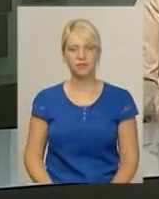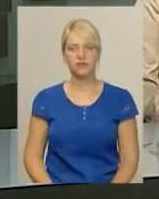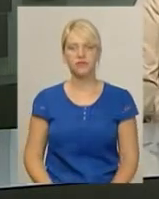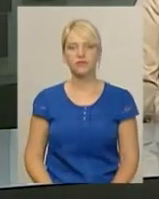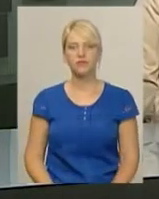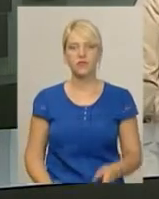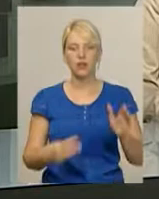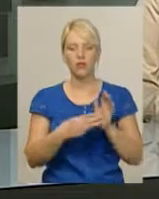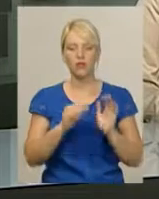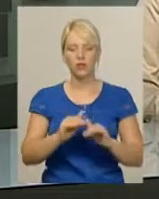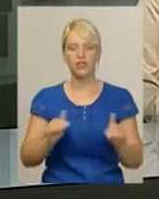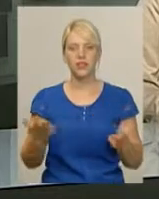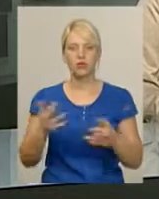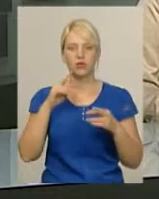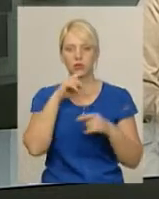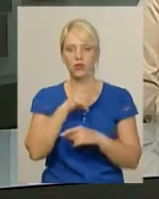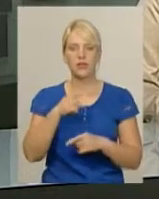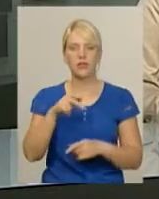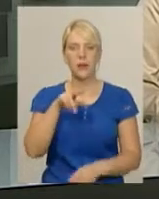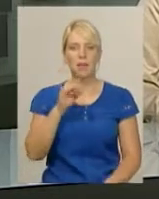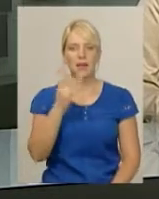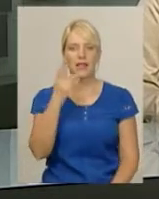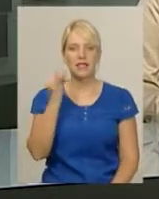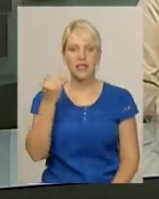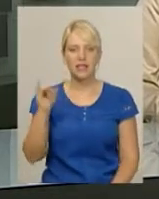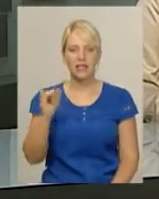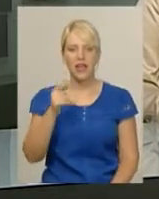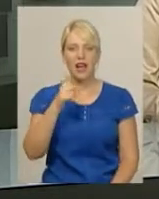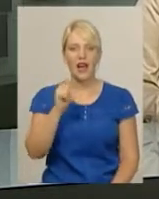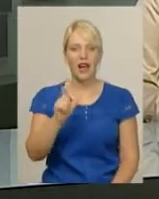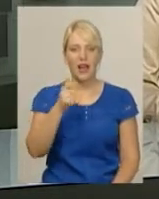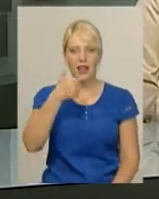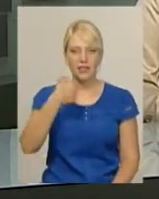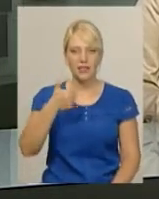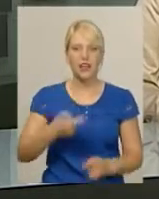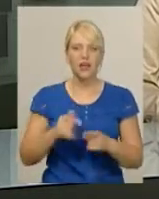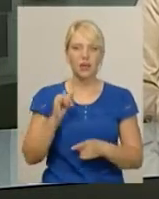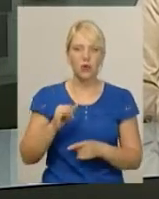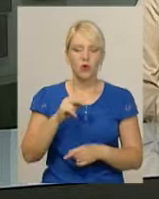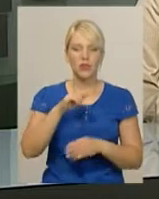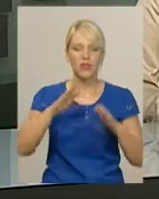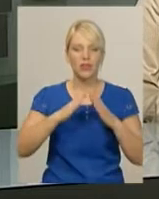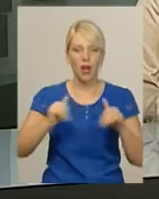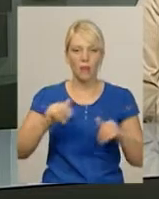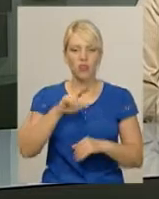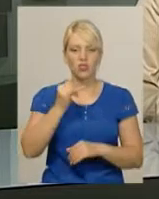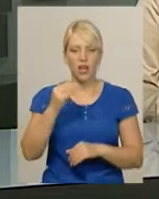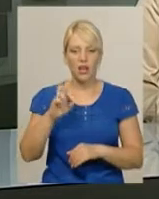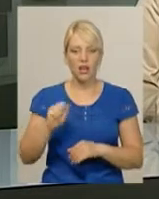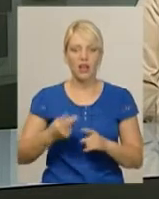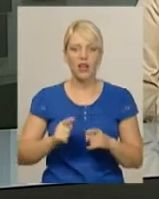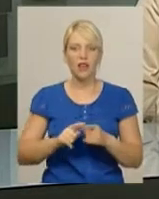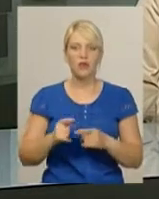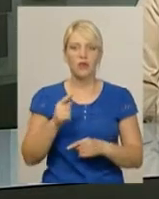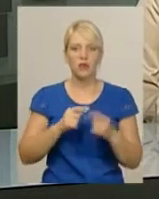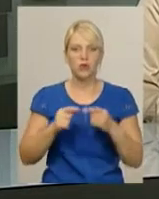Вісьмох дітей, які утруїлися перцевим газом у таборі «Чайка», виписали з лікарні. Всі вони повернулися до оздоровчого закладу, що в